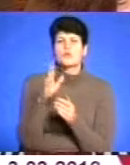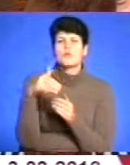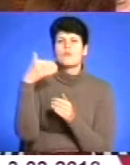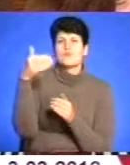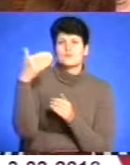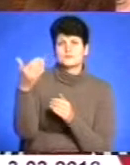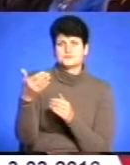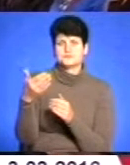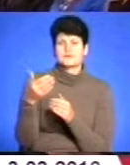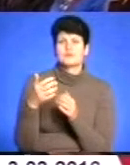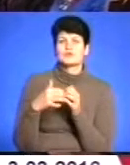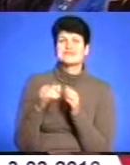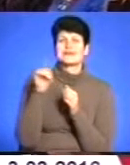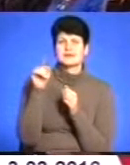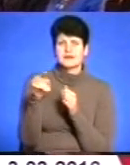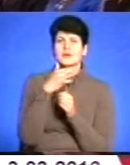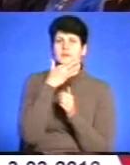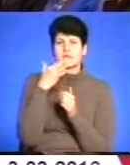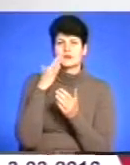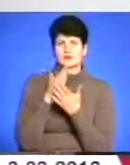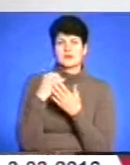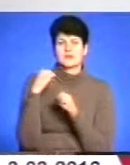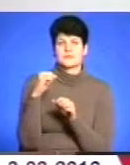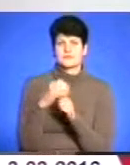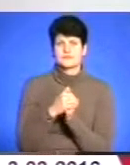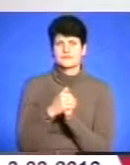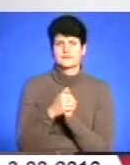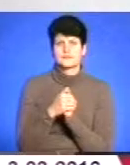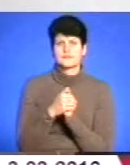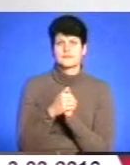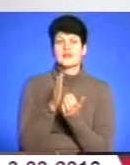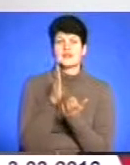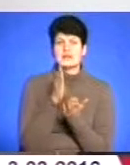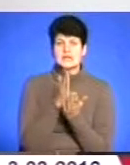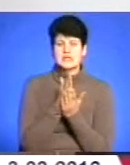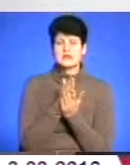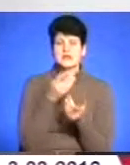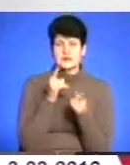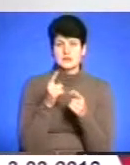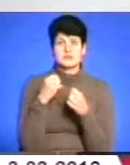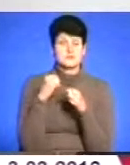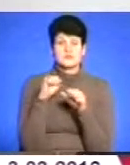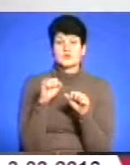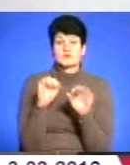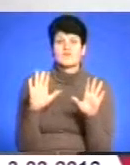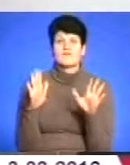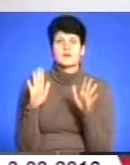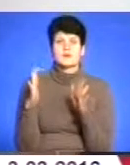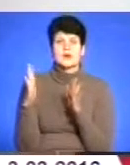барикад. Адже й серед них багато героїв. Є справді героїчні вчинки. Я тут описую одну історію, як